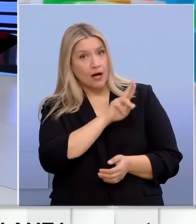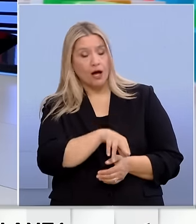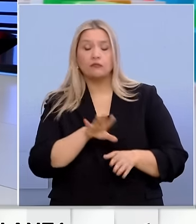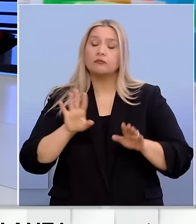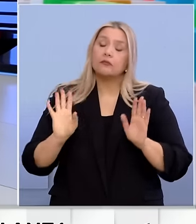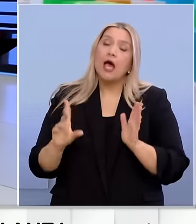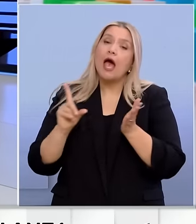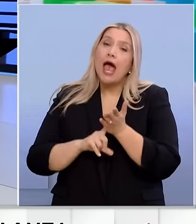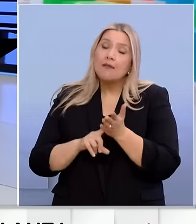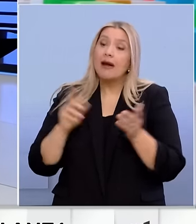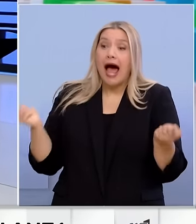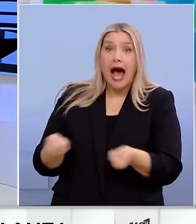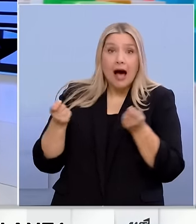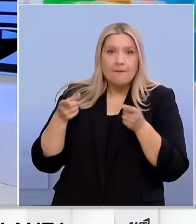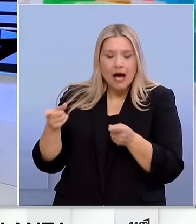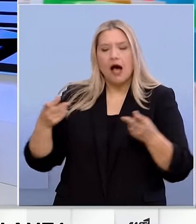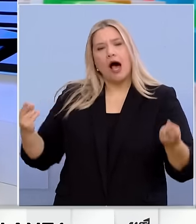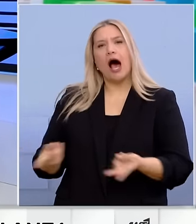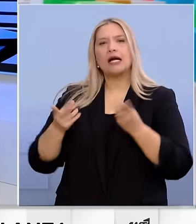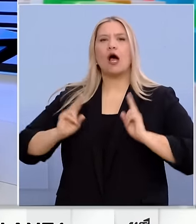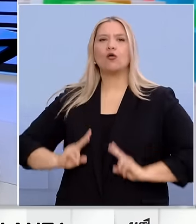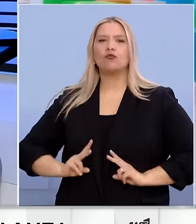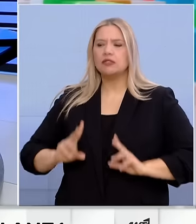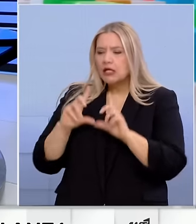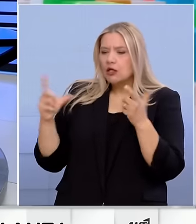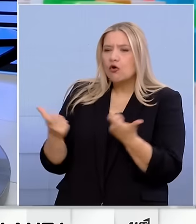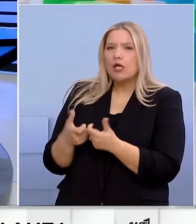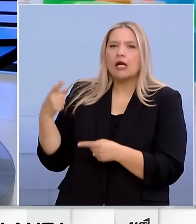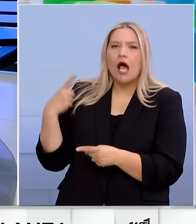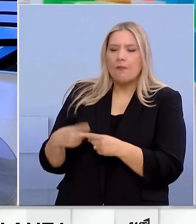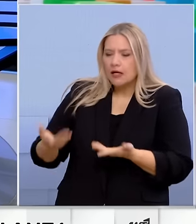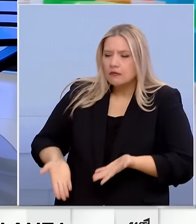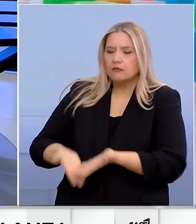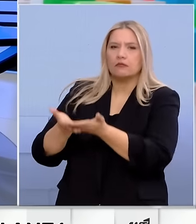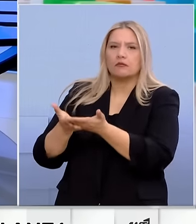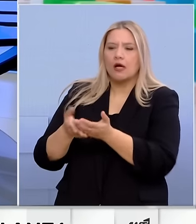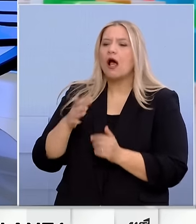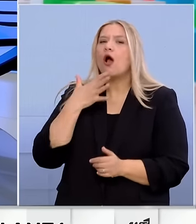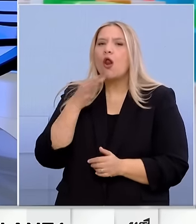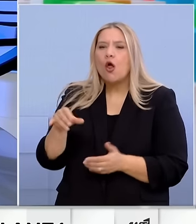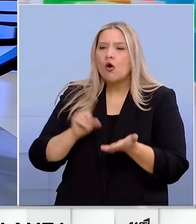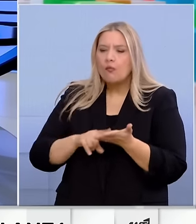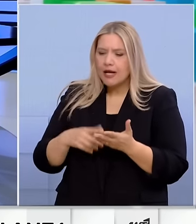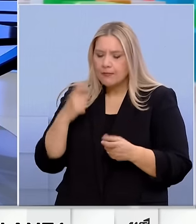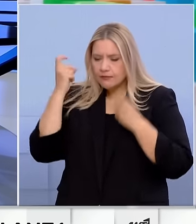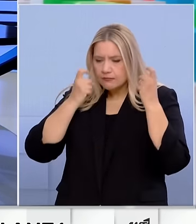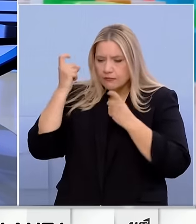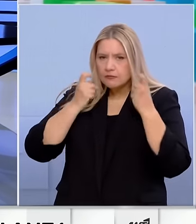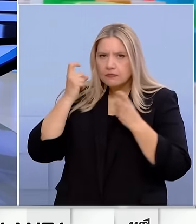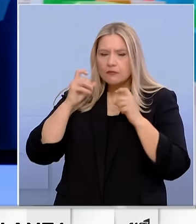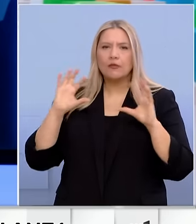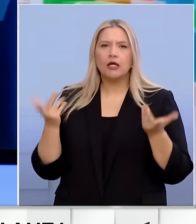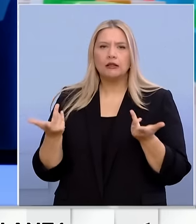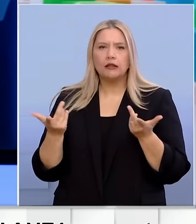όμως και θα ανακούφησαν τη λαϊκή οικογένεια. Γιατί κυρίως το ζήτημα που πρέπει να μας απασχολεί δεν είναι